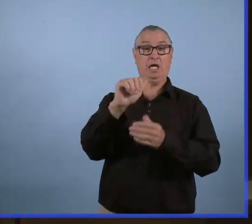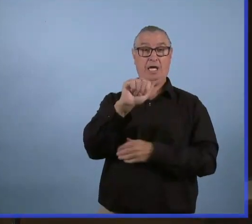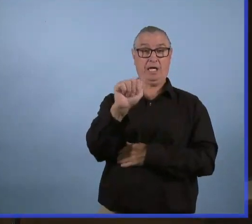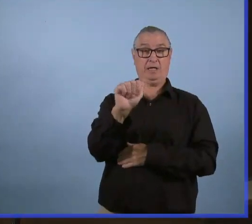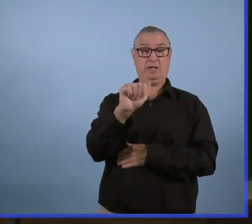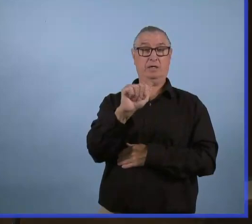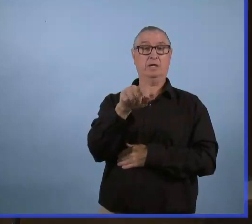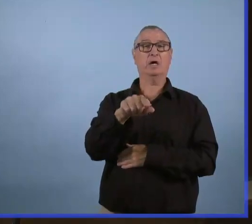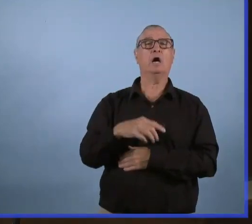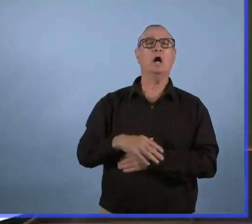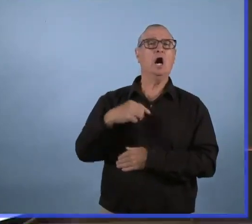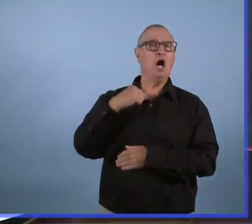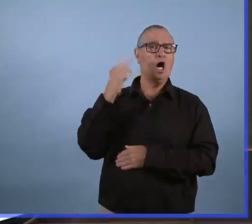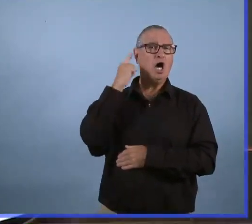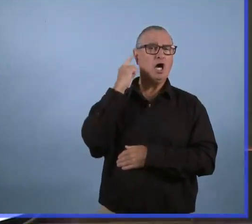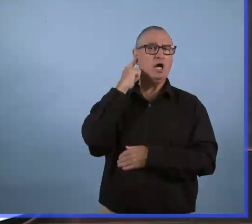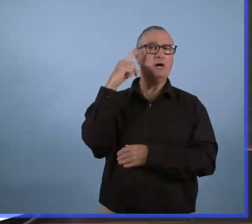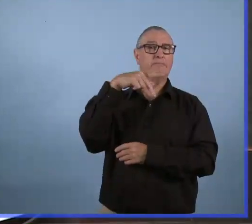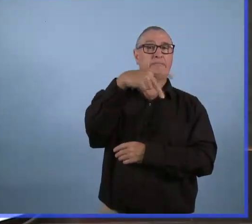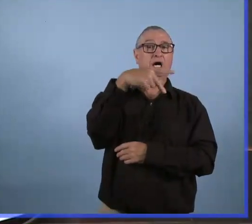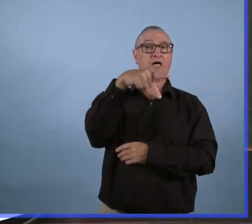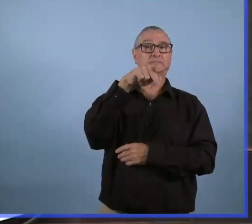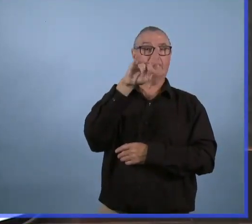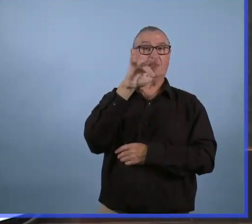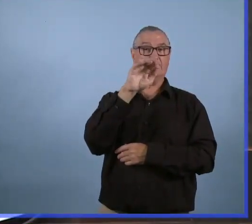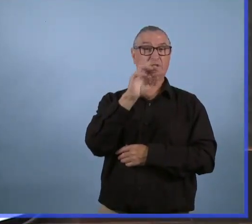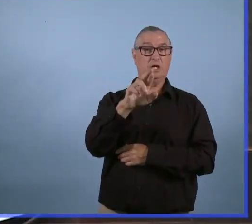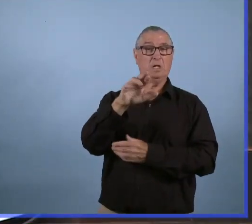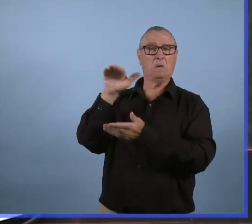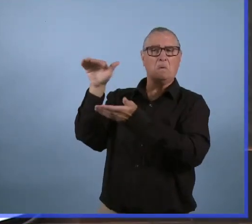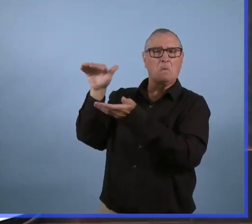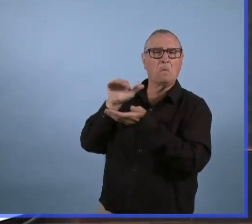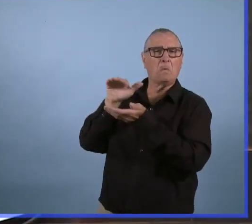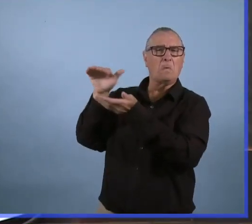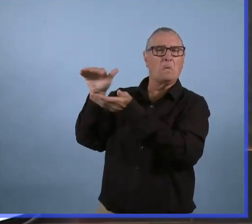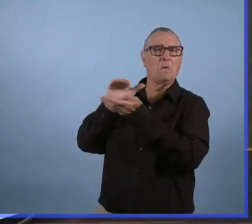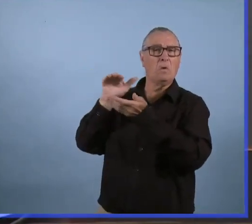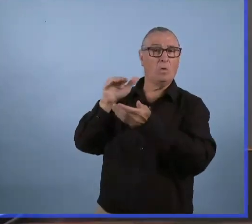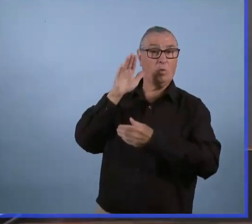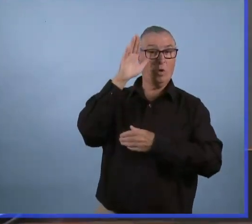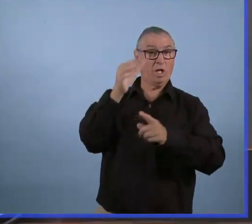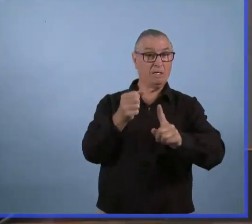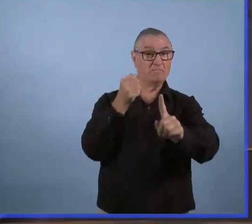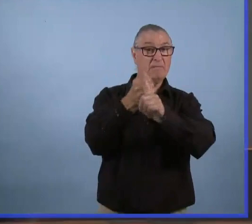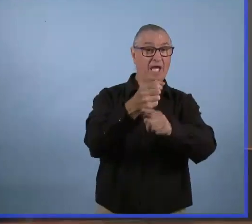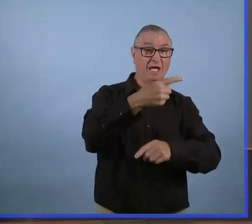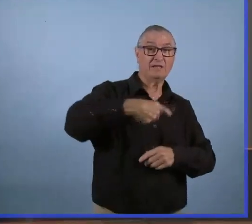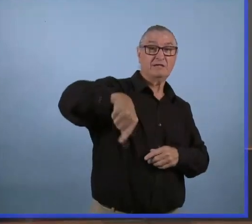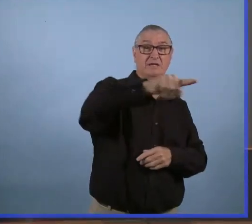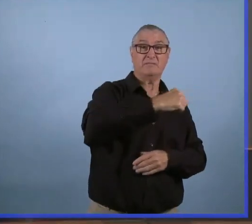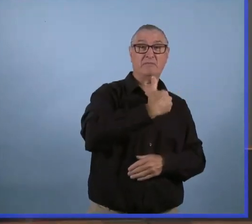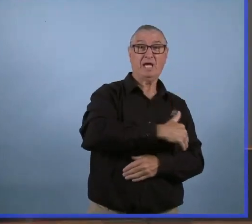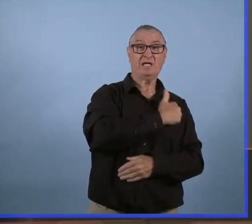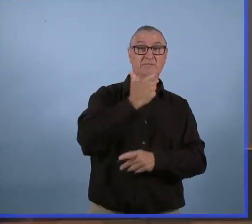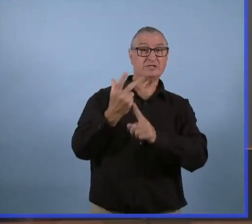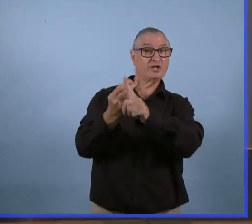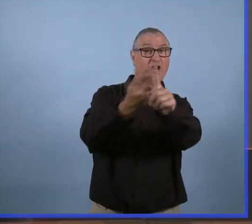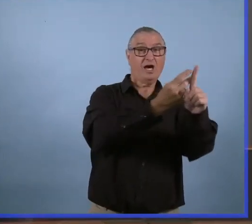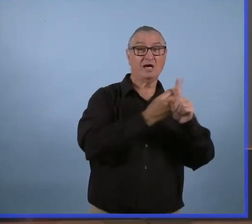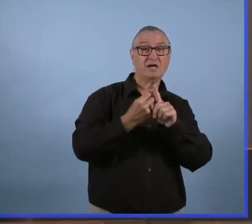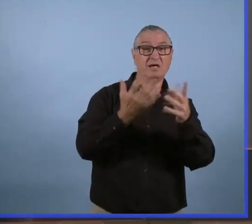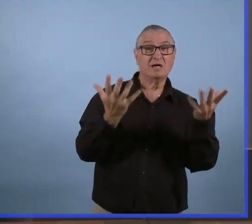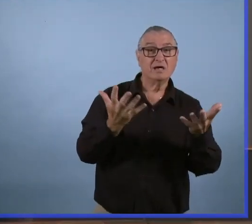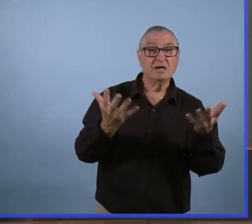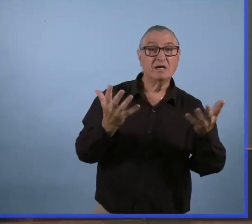Comment est-ce que le ralentissement des arrivées de Pfizer va avoir une influence sur la réouverture ?